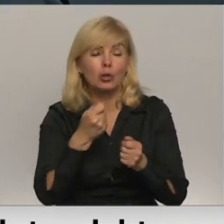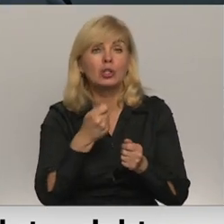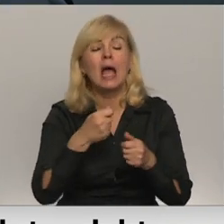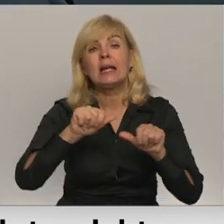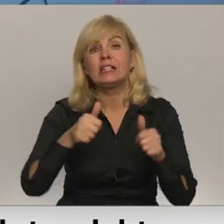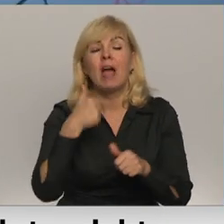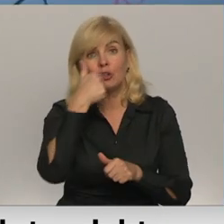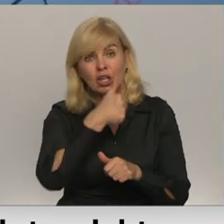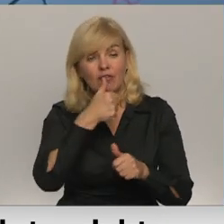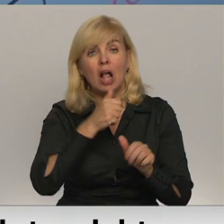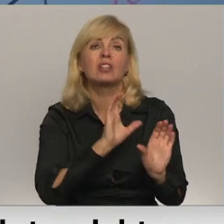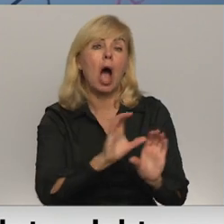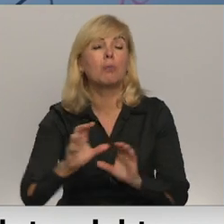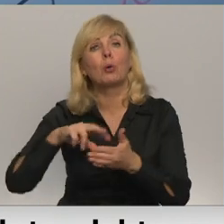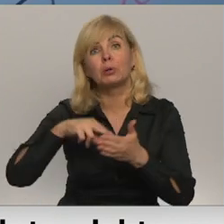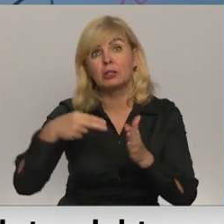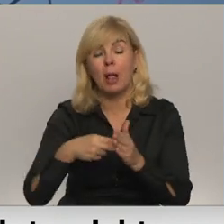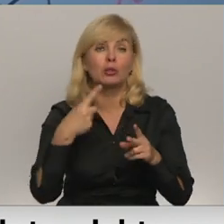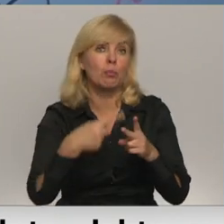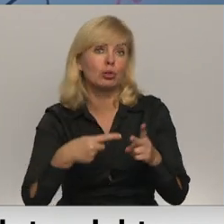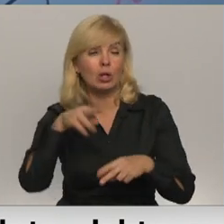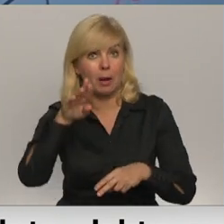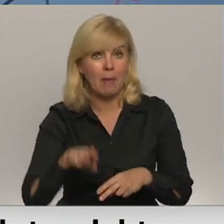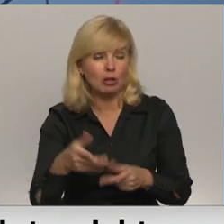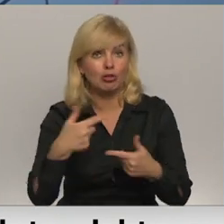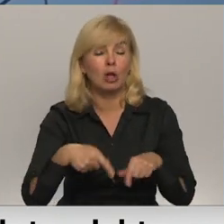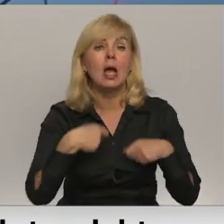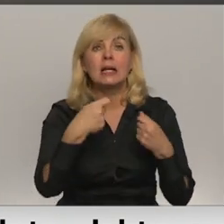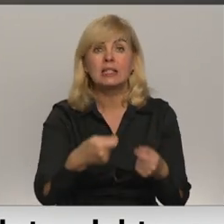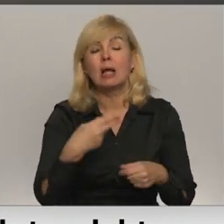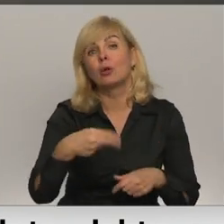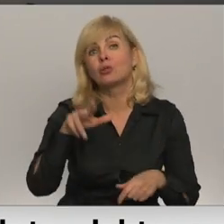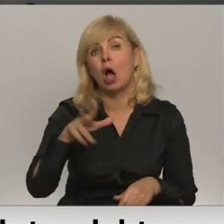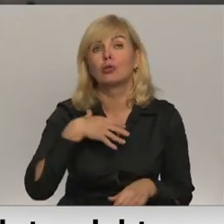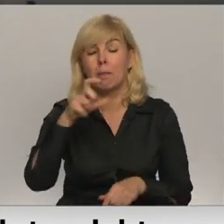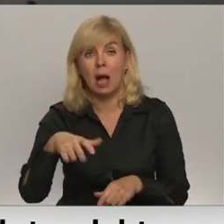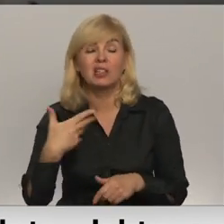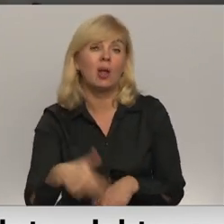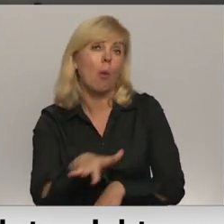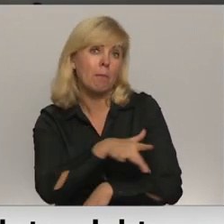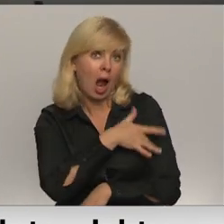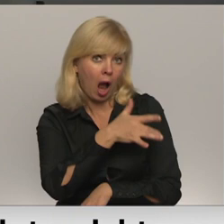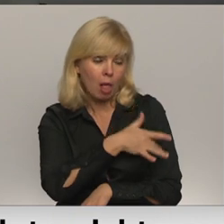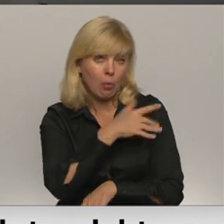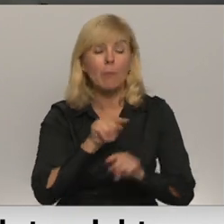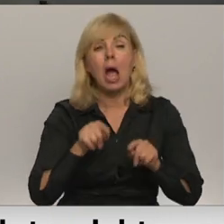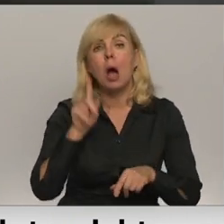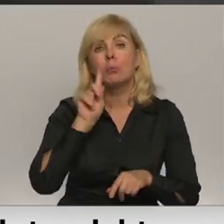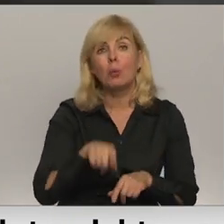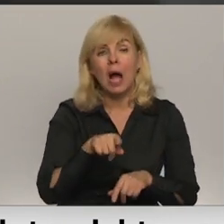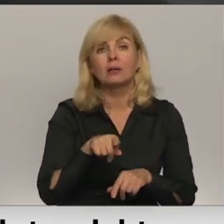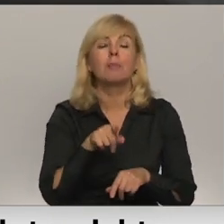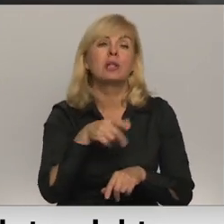aprūpas plāns. Šobrīd mēs jau pusotri mēnešu laikā sniedzam jau aptuveni 20 pacientiem pakalpojumu, un, protams,